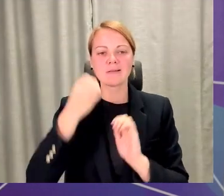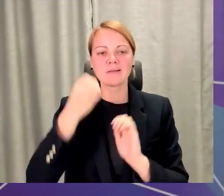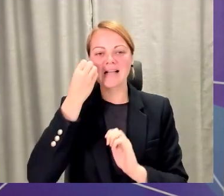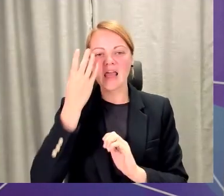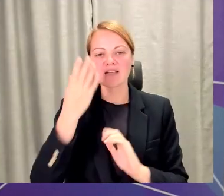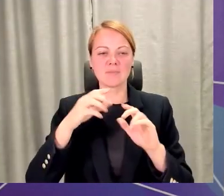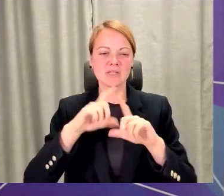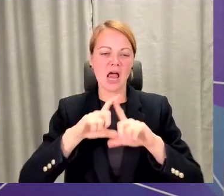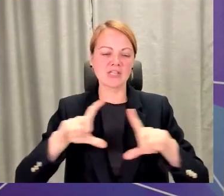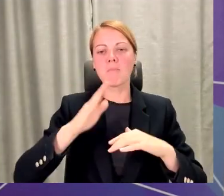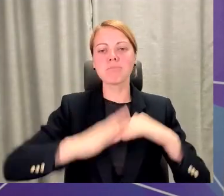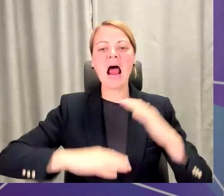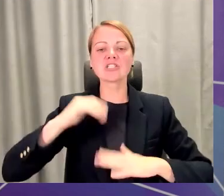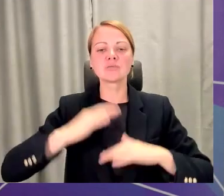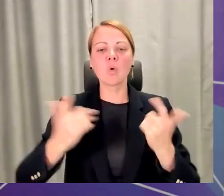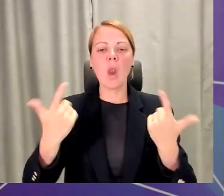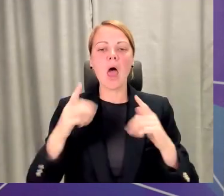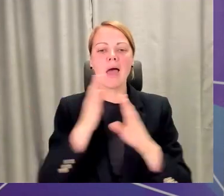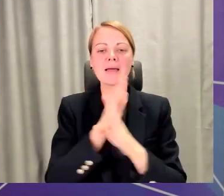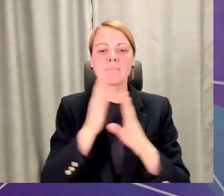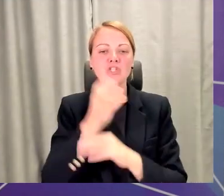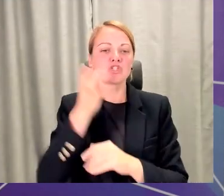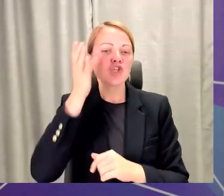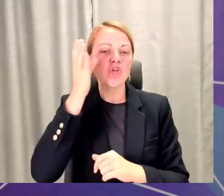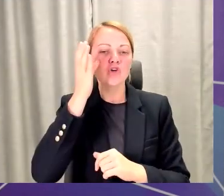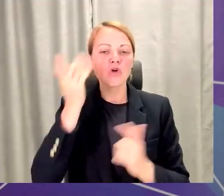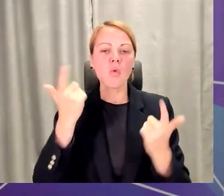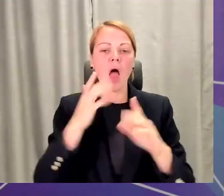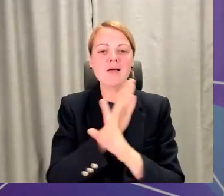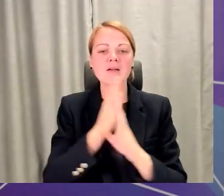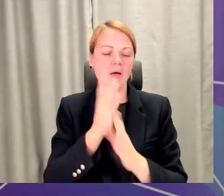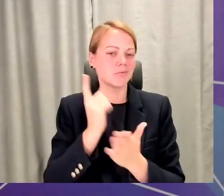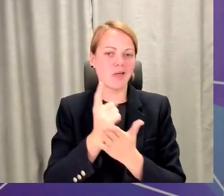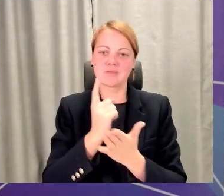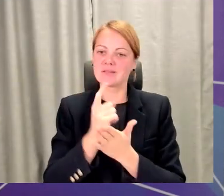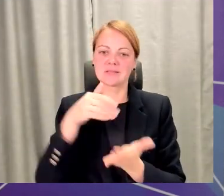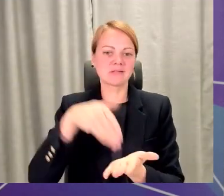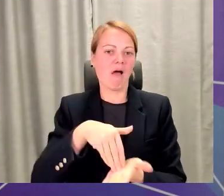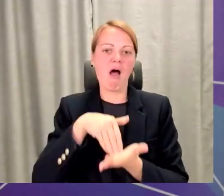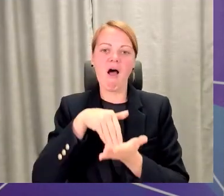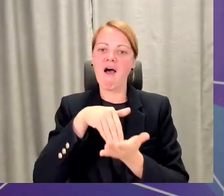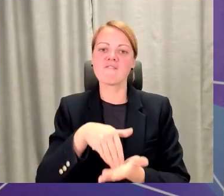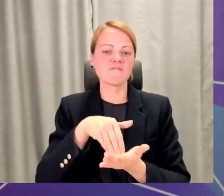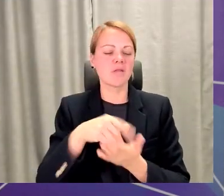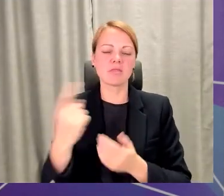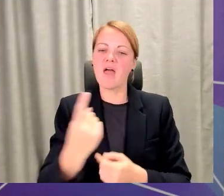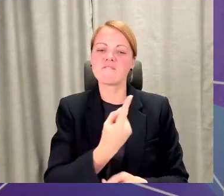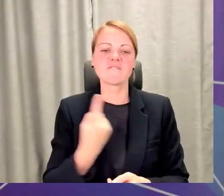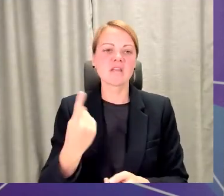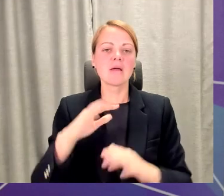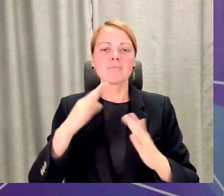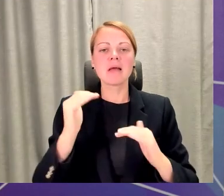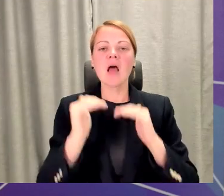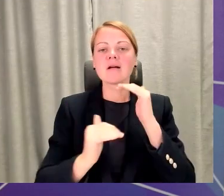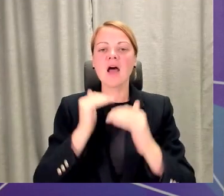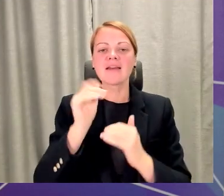un zināšana laikmets un mēs nedrīkstam stāvēt uz vietas neviens, bet es gribu runāt arī karjeras nedējas kontekstā un